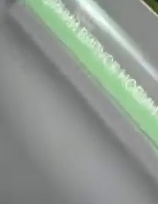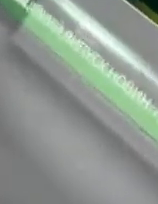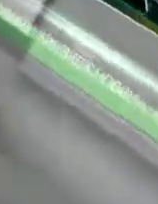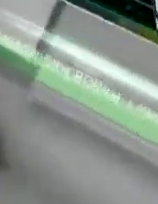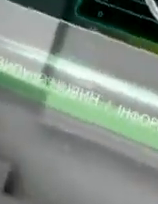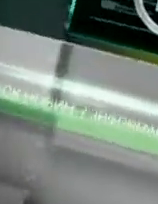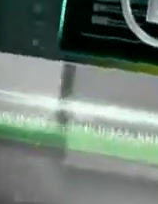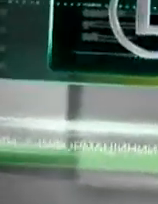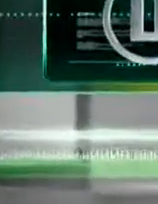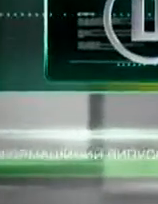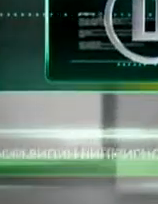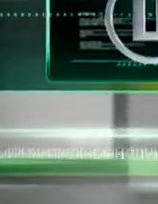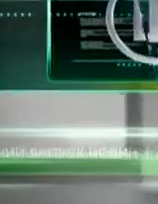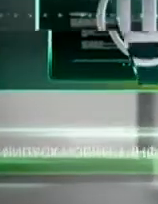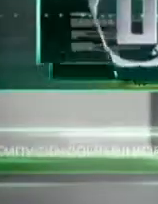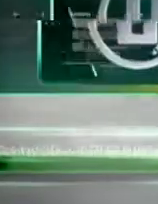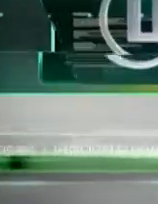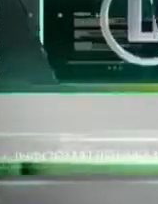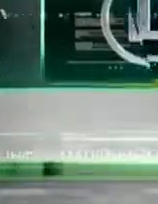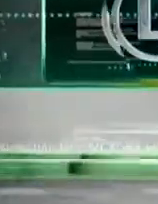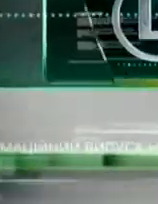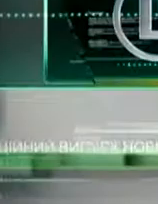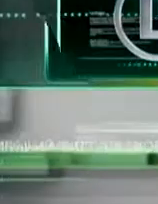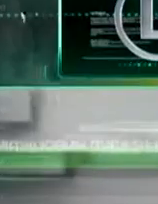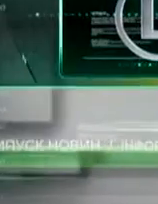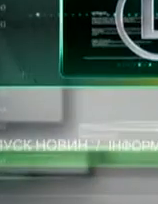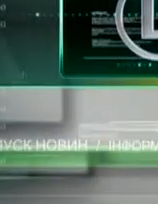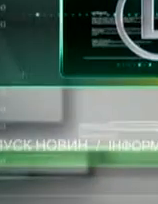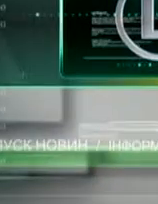Дякую перегляд!